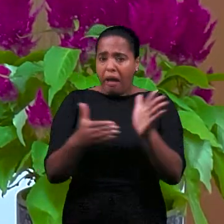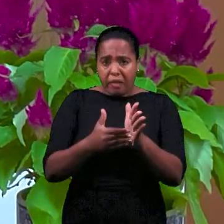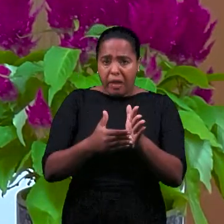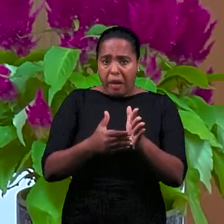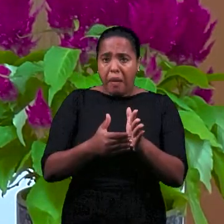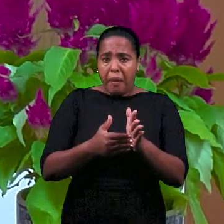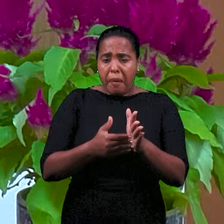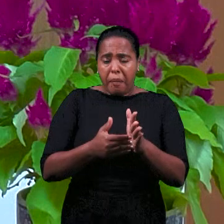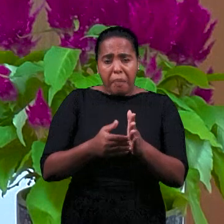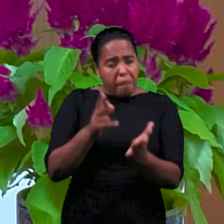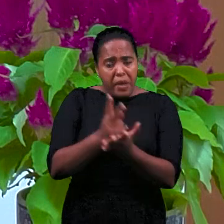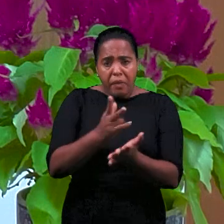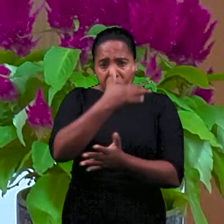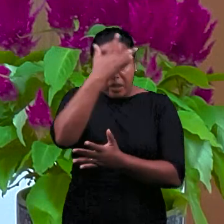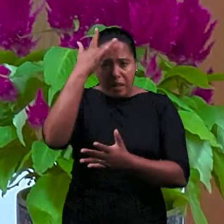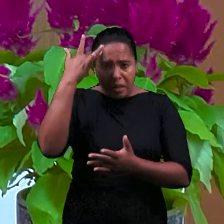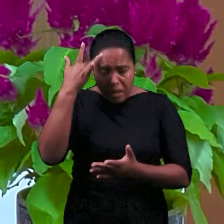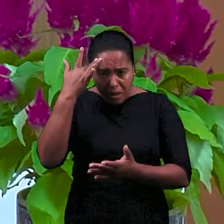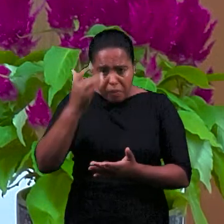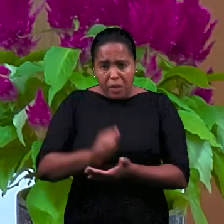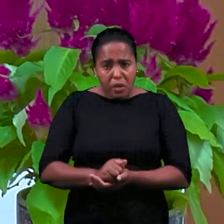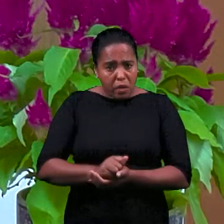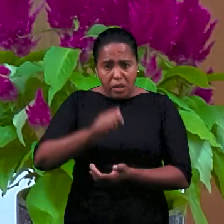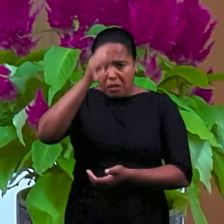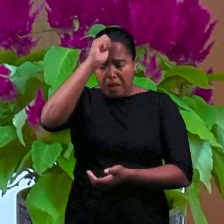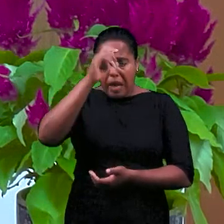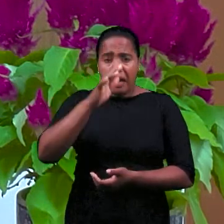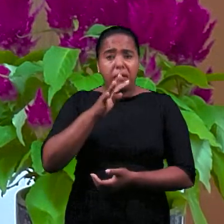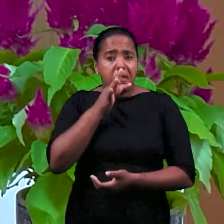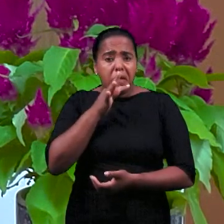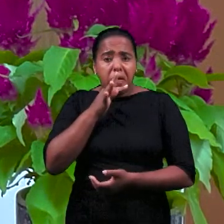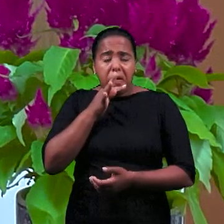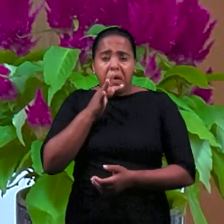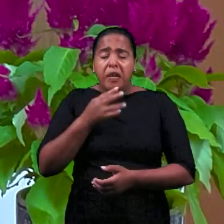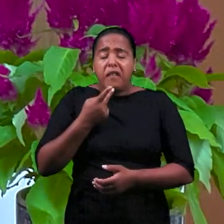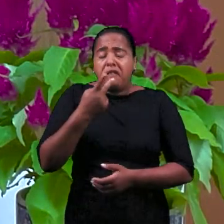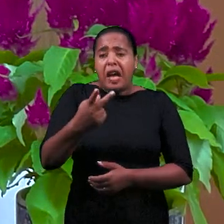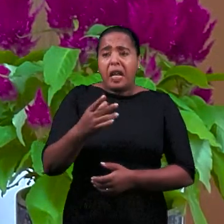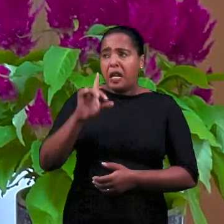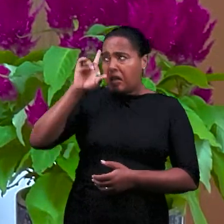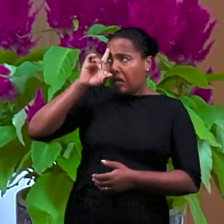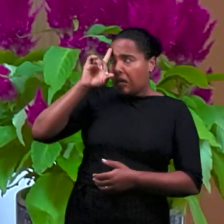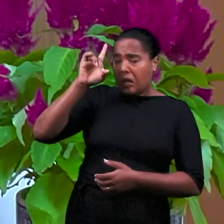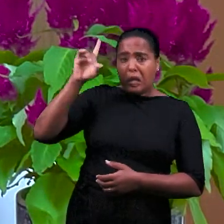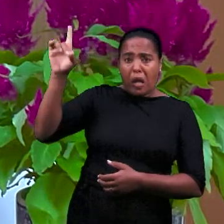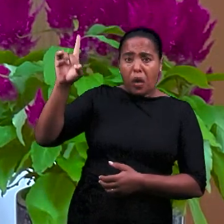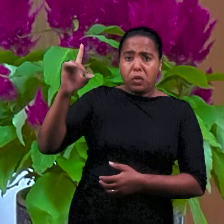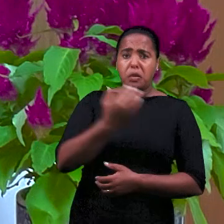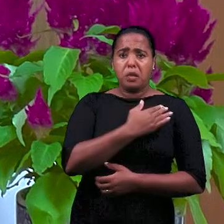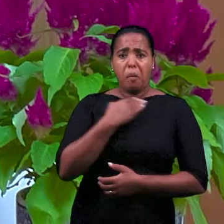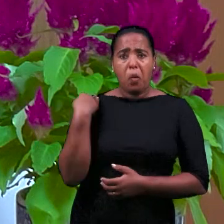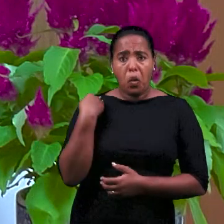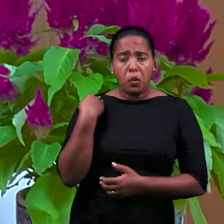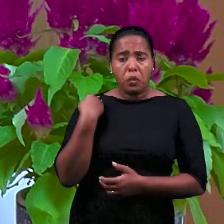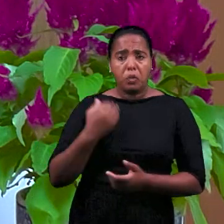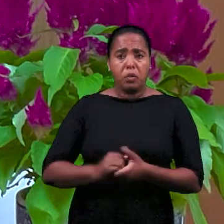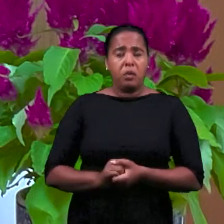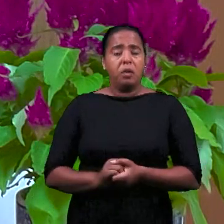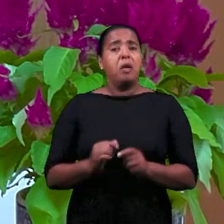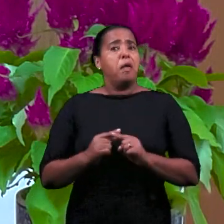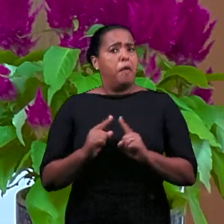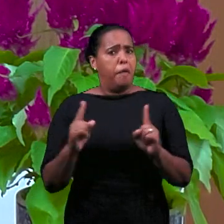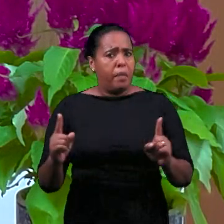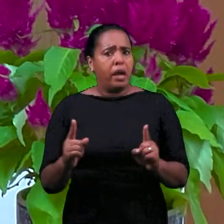людей, и даже тех, кто называют себя атеистами, кто считает, что Бог не существует, даже они, даже в их